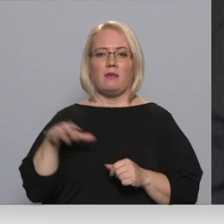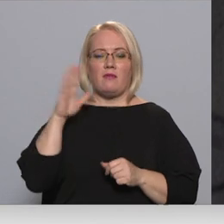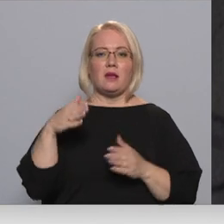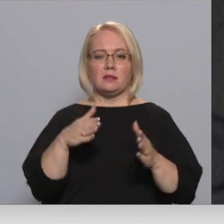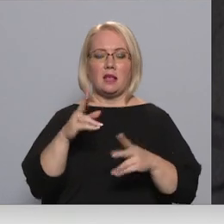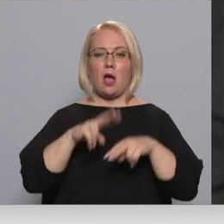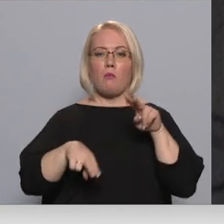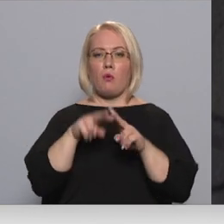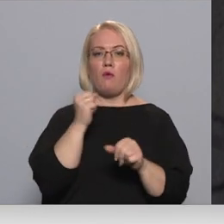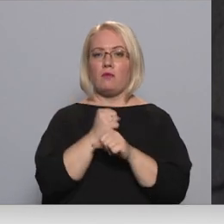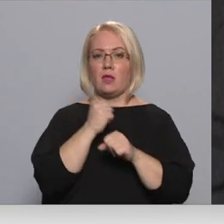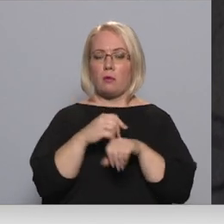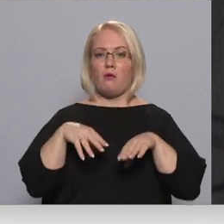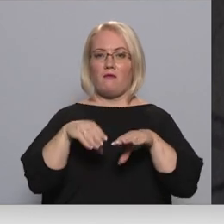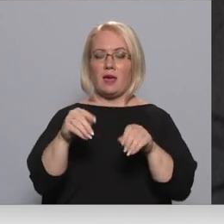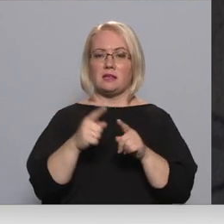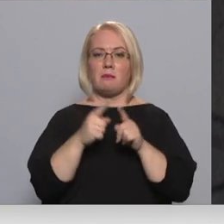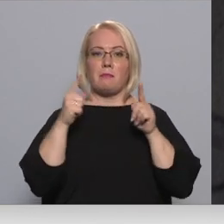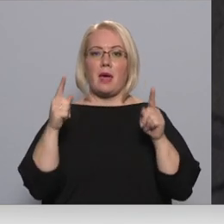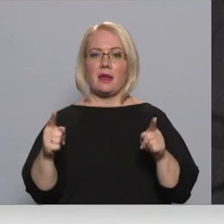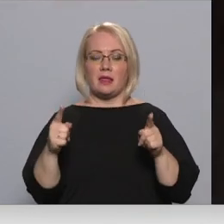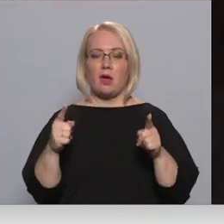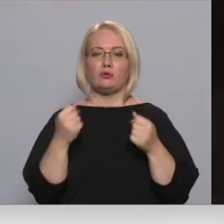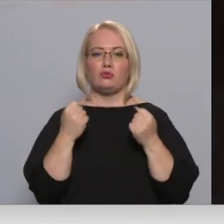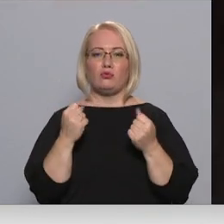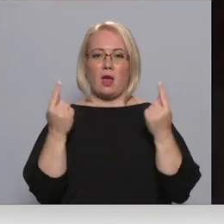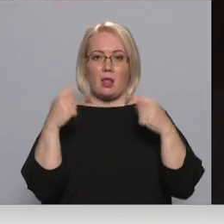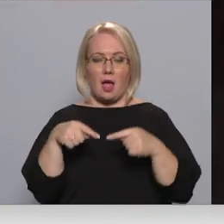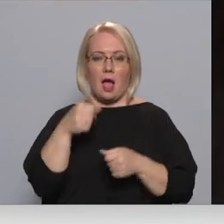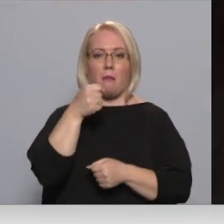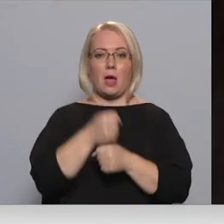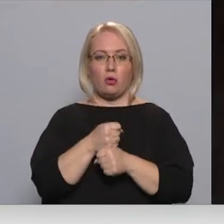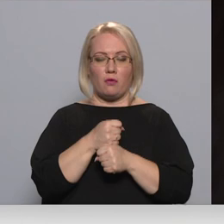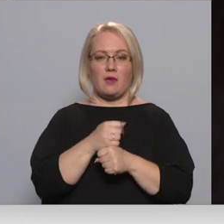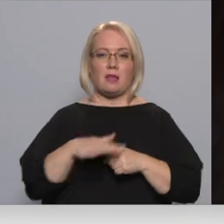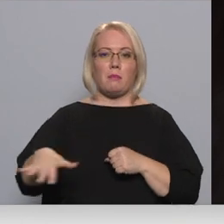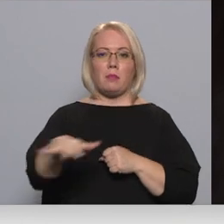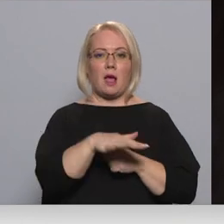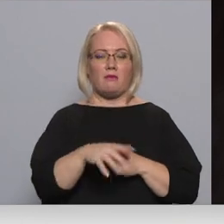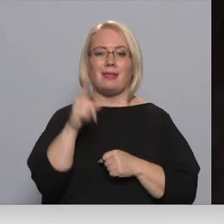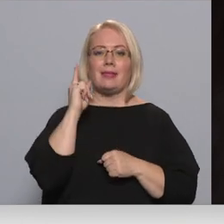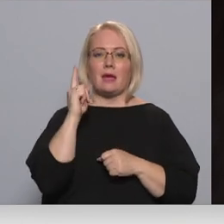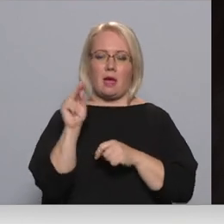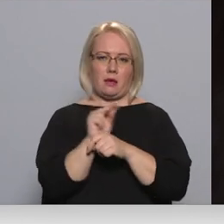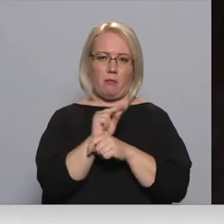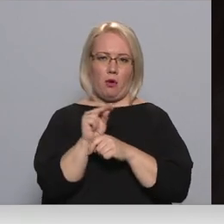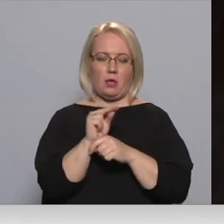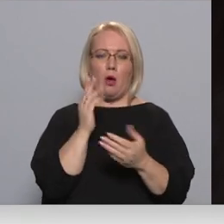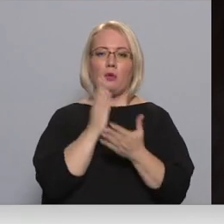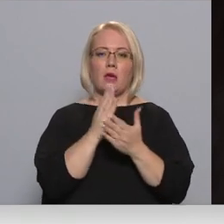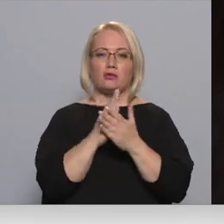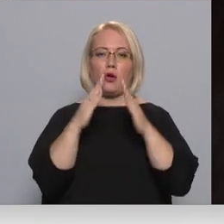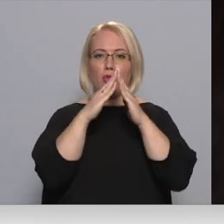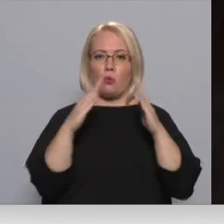būvdarbus uz autoceļa veicu periodiskās uzturēšanas laikā, pieturvietas platformas tiekot tikai remontētas un esošās